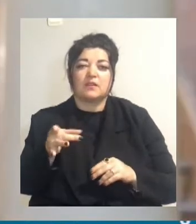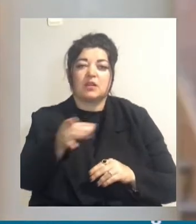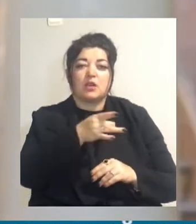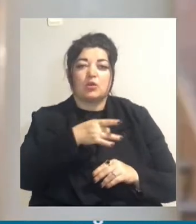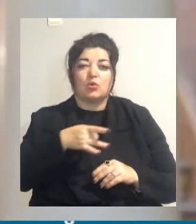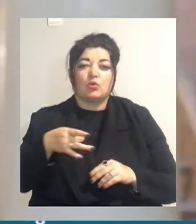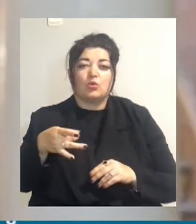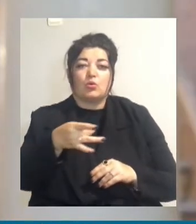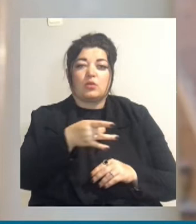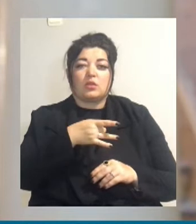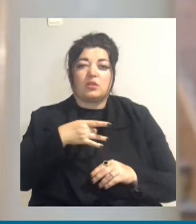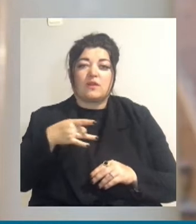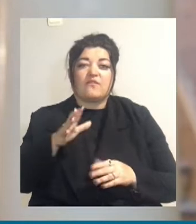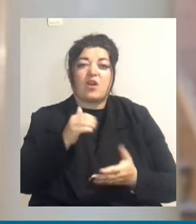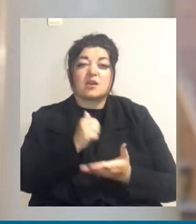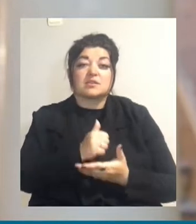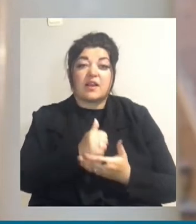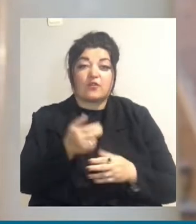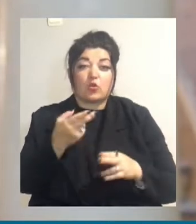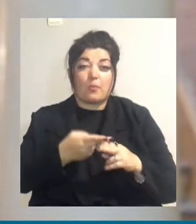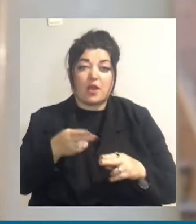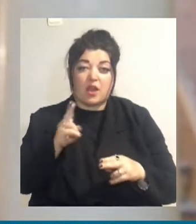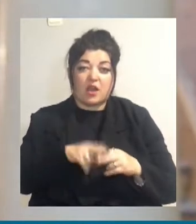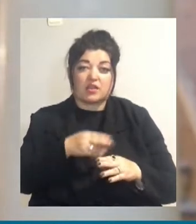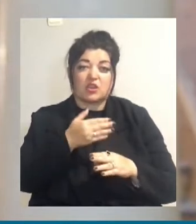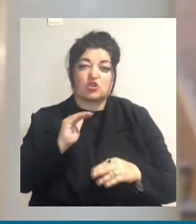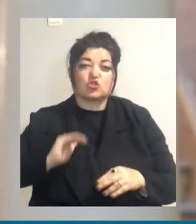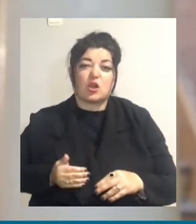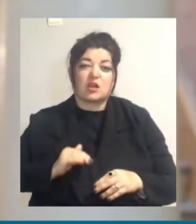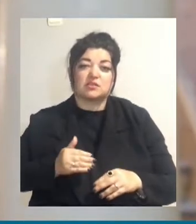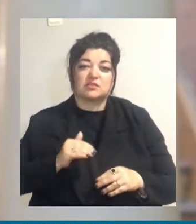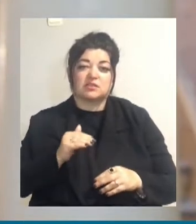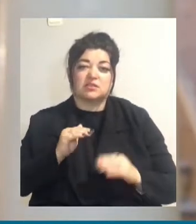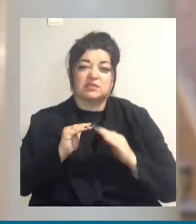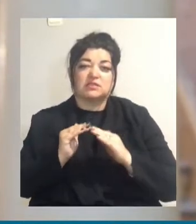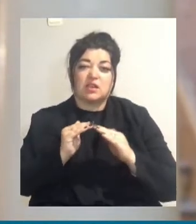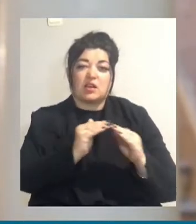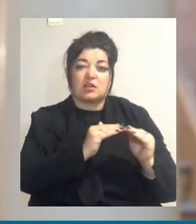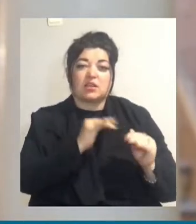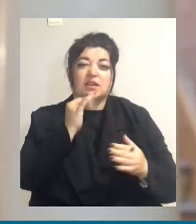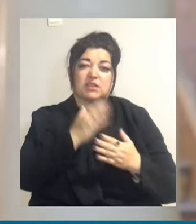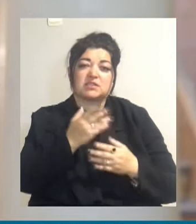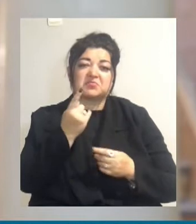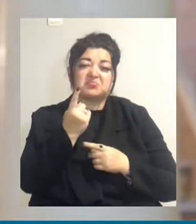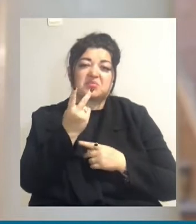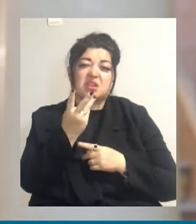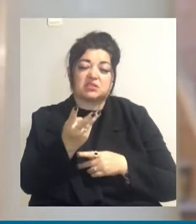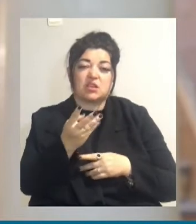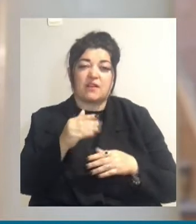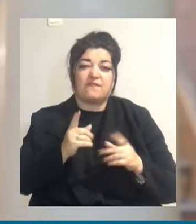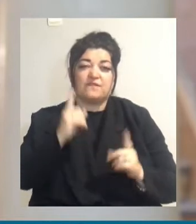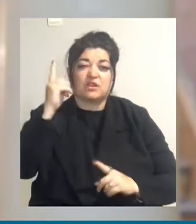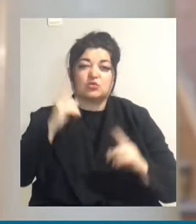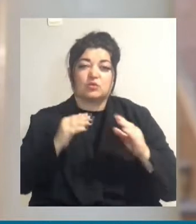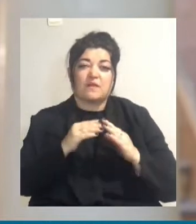В основному це частний сектор, але є і кілька висотних будинок. Ведуться